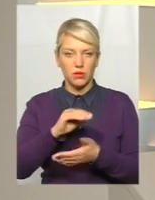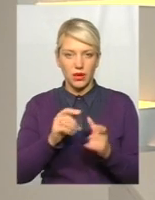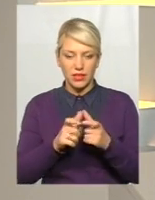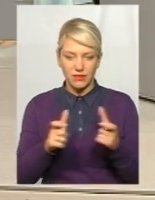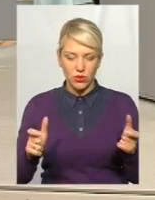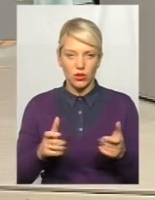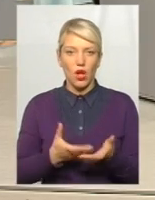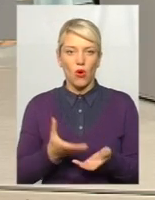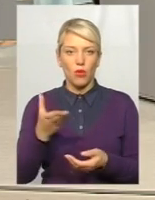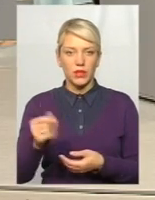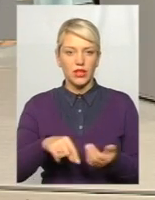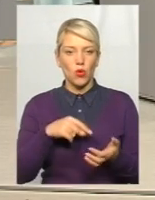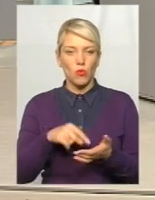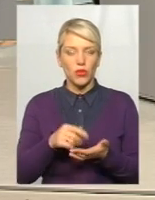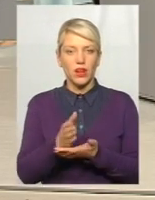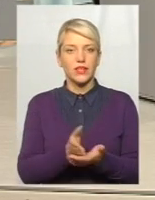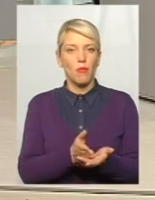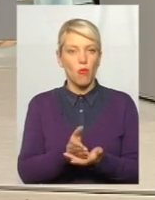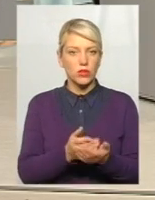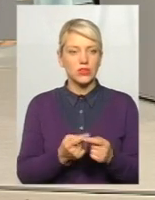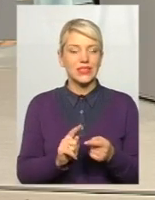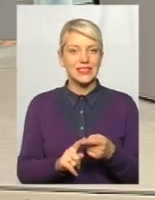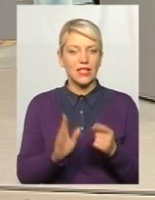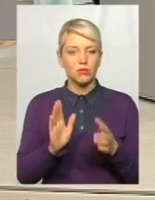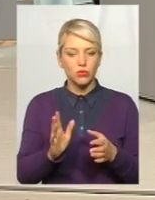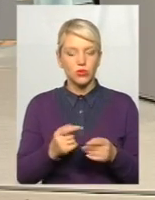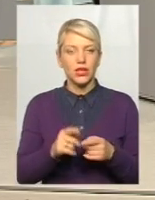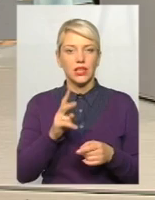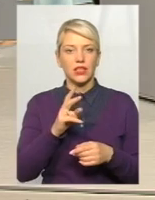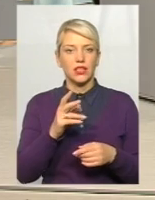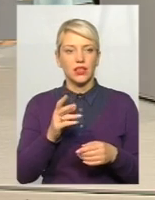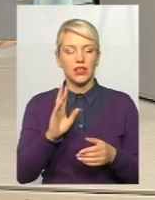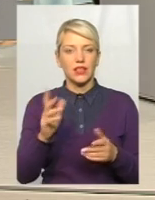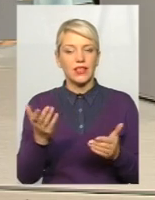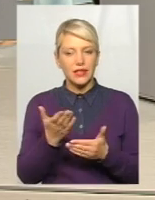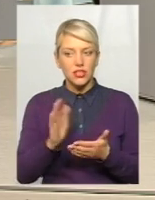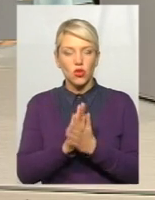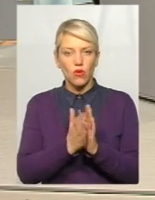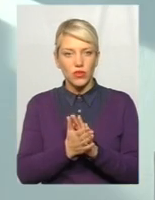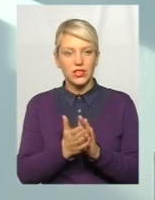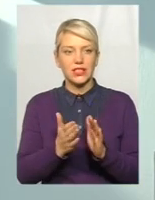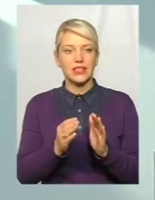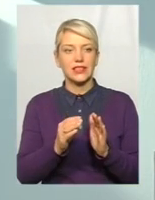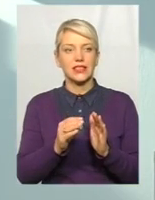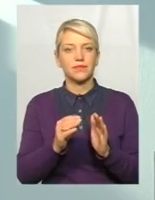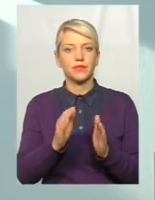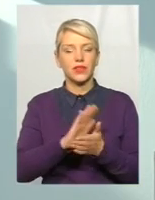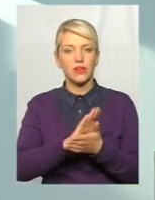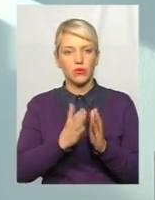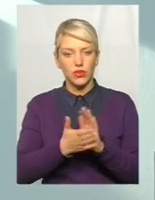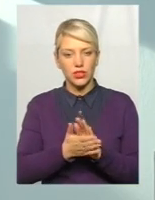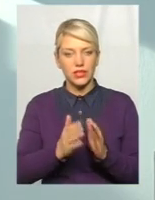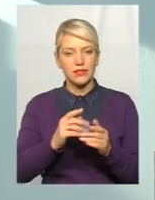послуги, значить ця програма буде заключати якісь договірні стосунки з банками, так? розумію. Так, передбачена і така система.